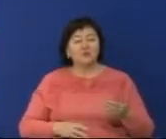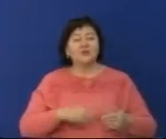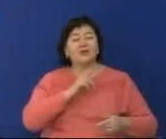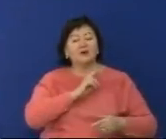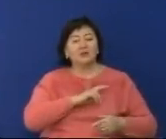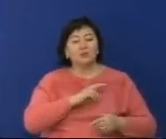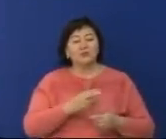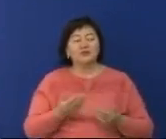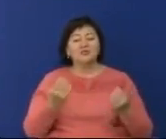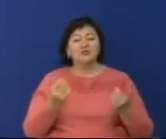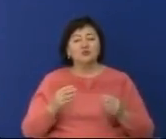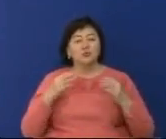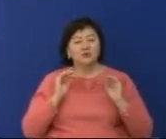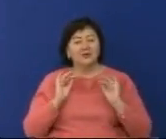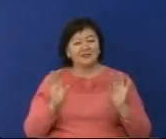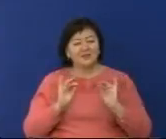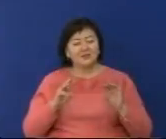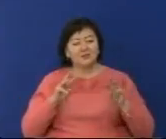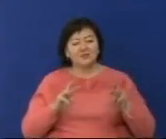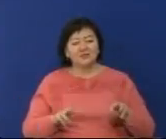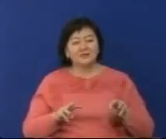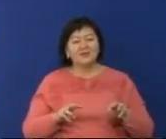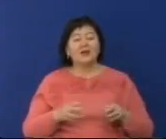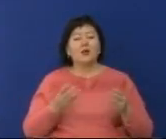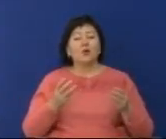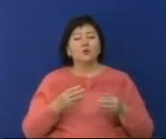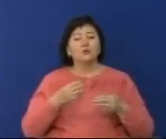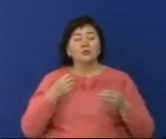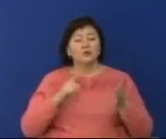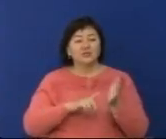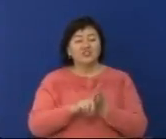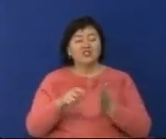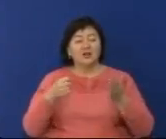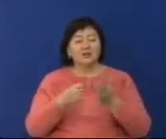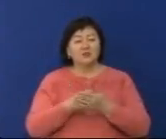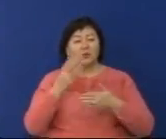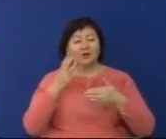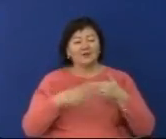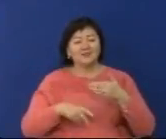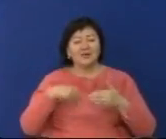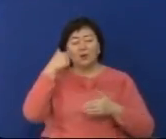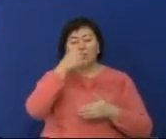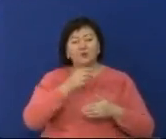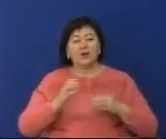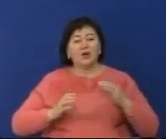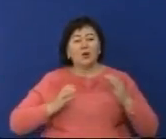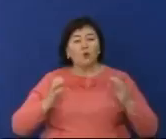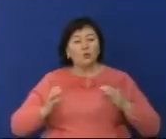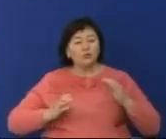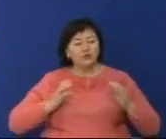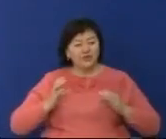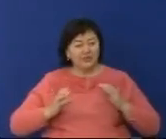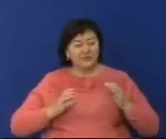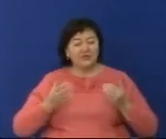Сонымен Қатар елбасына осы уақытқа дейін өткізілген және жыл соңына дейін жоспарланған ауқымды жаттығылар жайда айтылды. Әсіресе